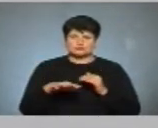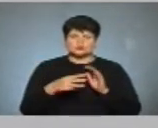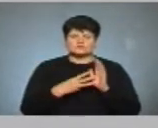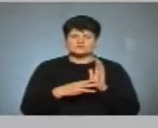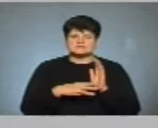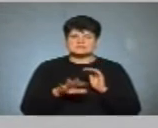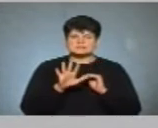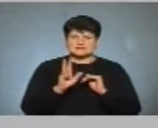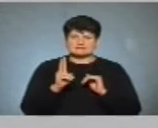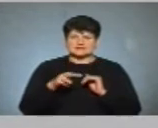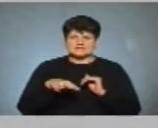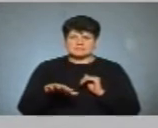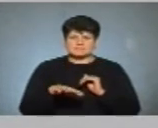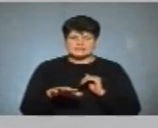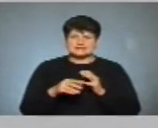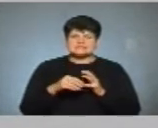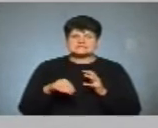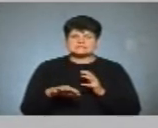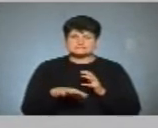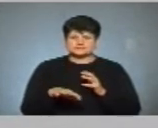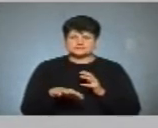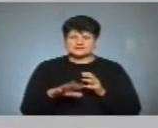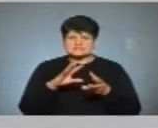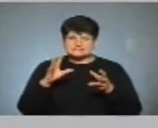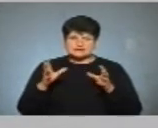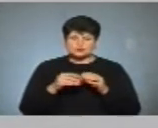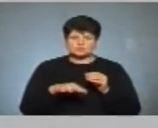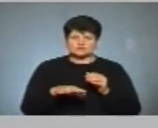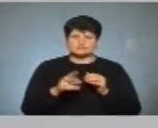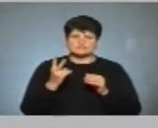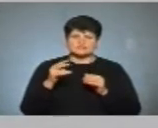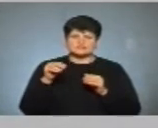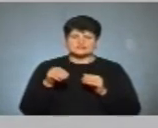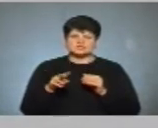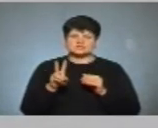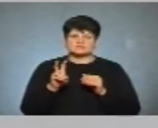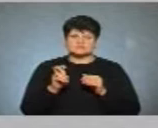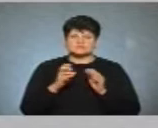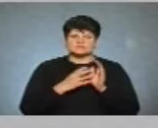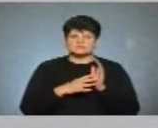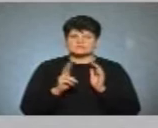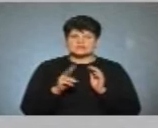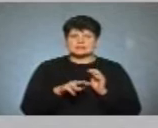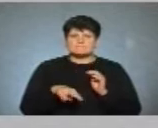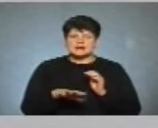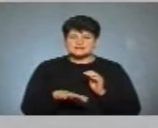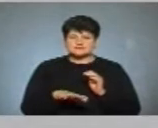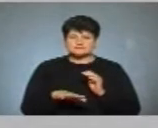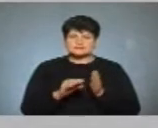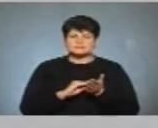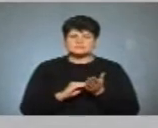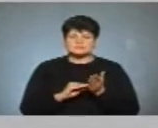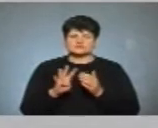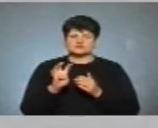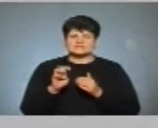85 квадратних метрів та земельну ділянку загальною площою 2290 квадратних метрів. Задекларував